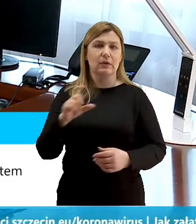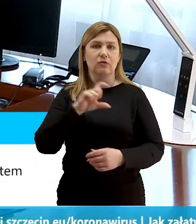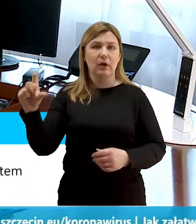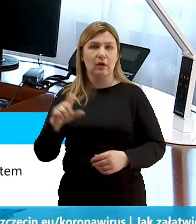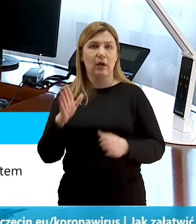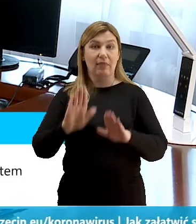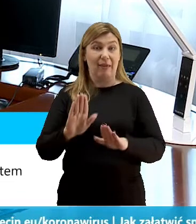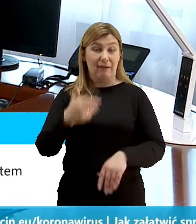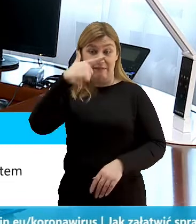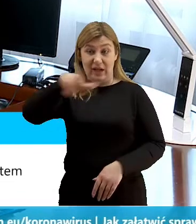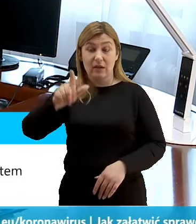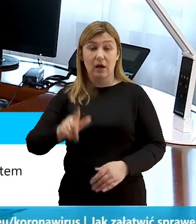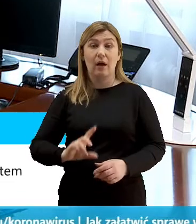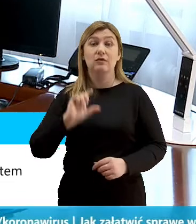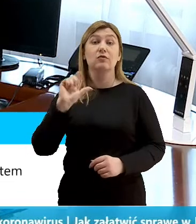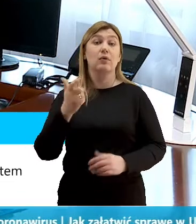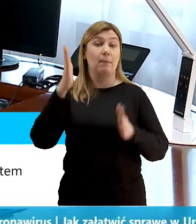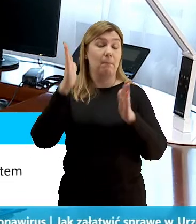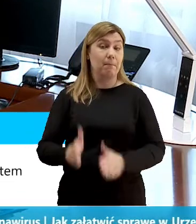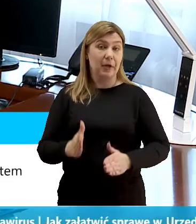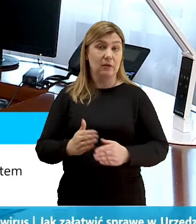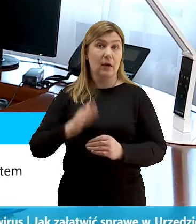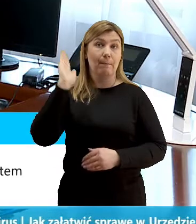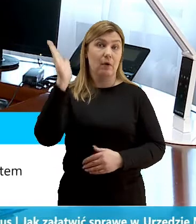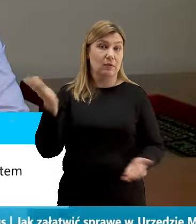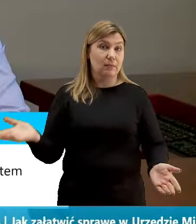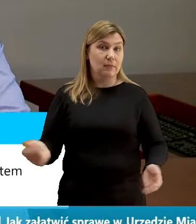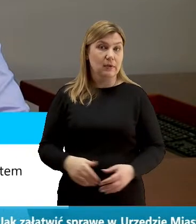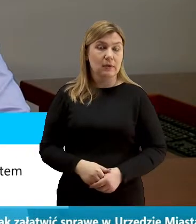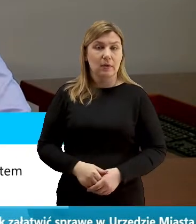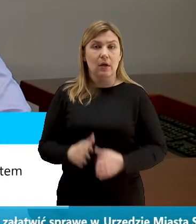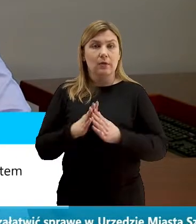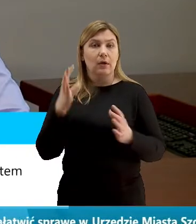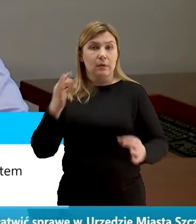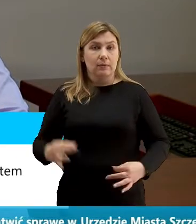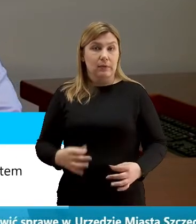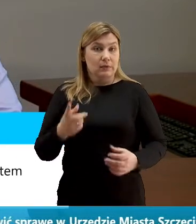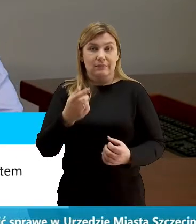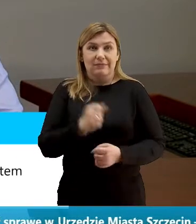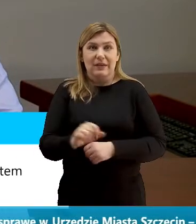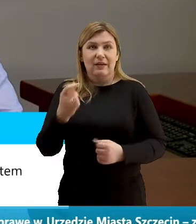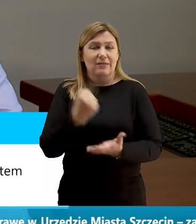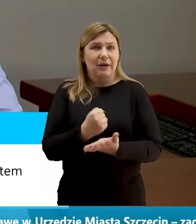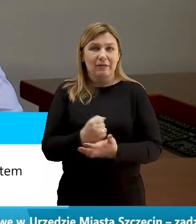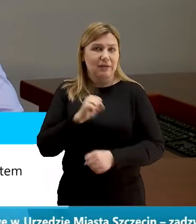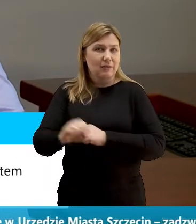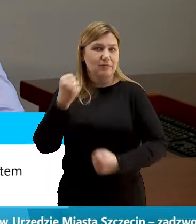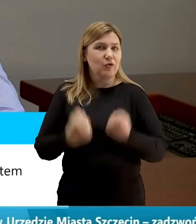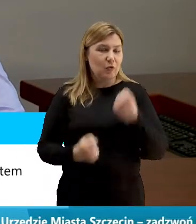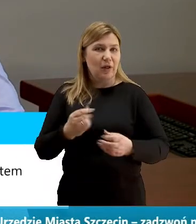tygodnie, a co potem. Proszę Państwa, sprawa jest dynamiczna, sytuacja jest dynamiczna.